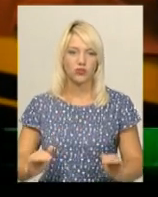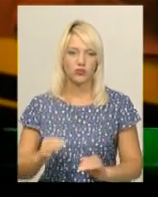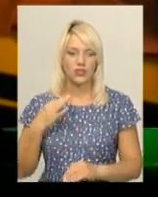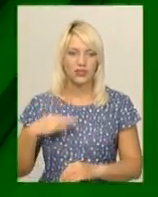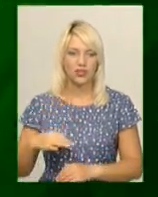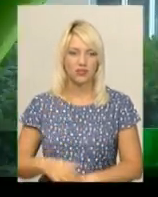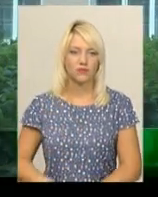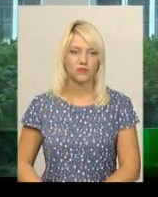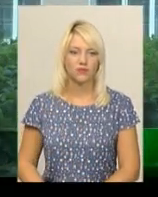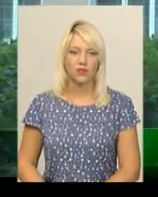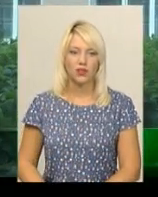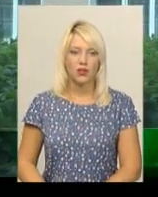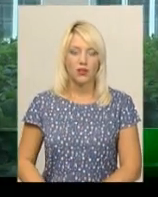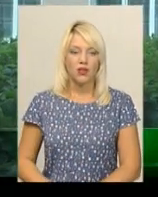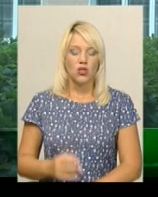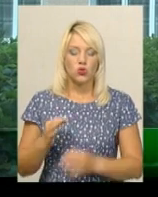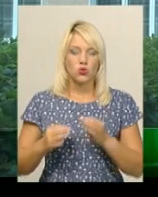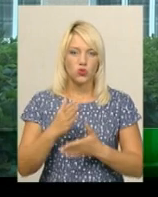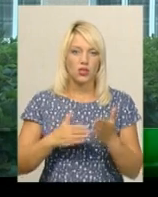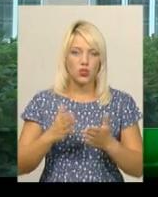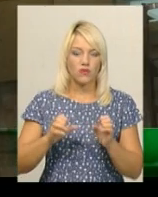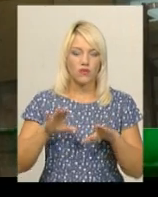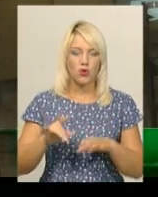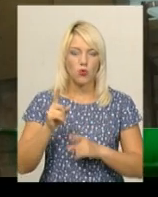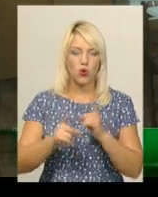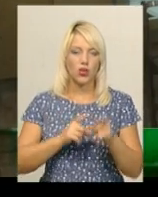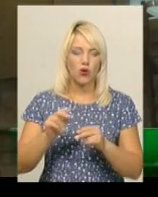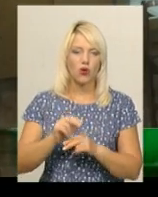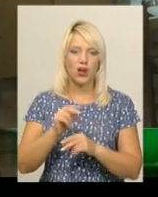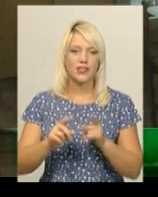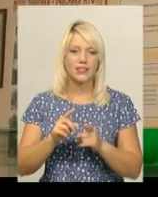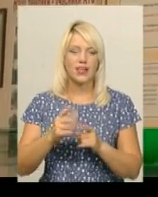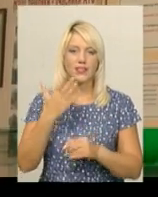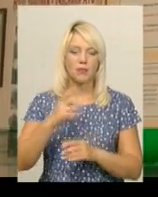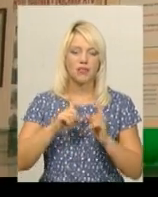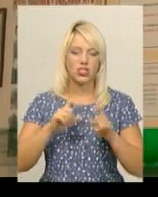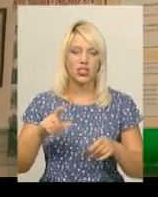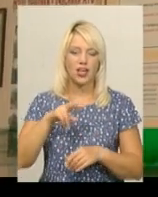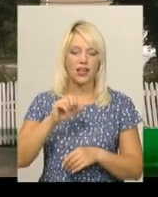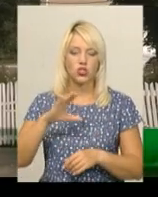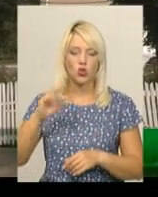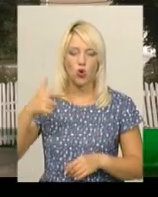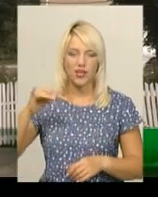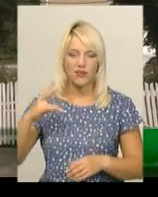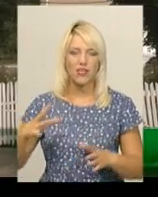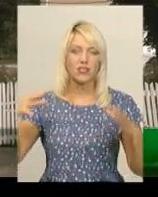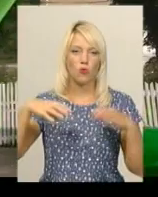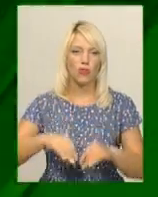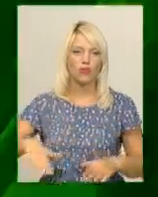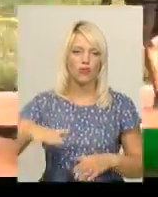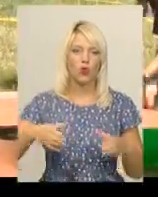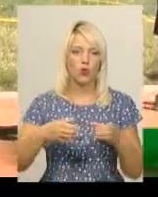синів. Суд скасував рішення про реорганізацію п'яти шкіл Лісогринівецької об'єднаної тергромади.